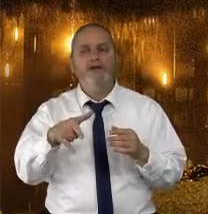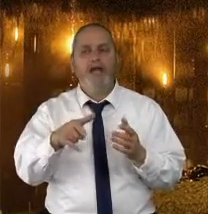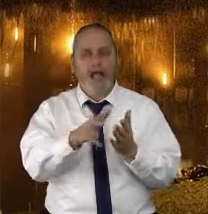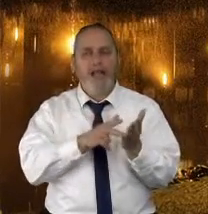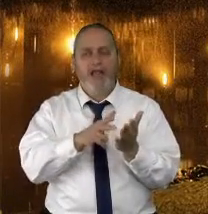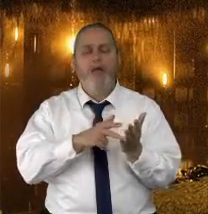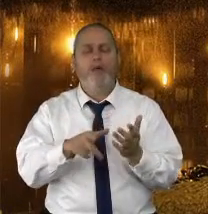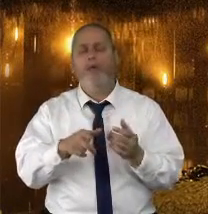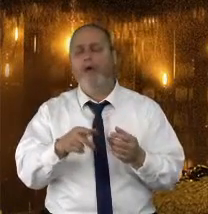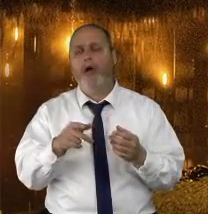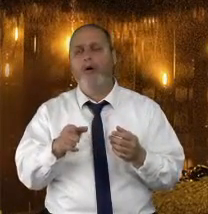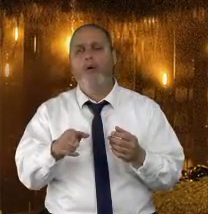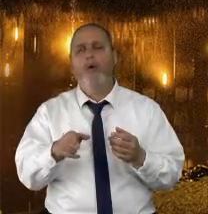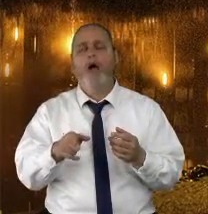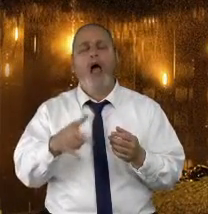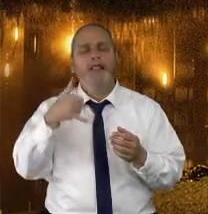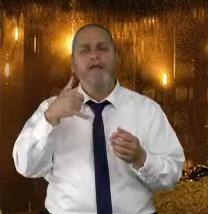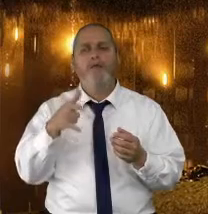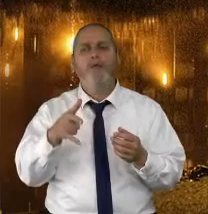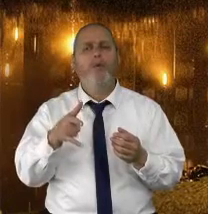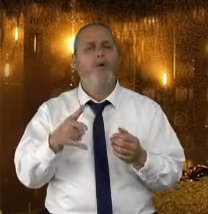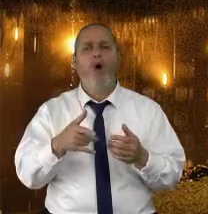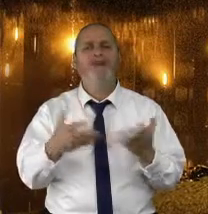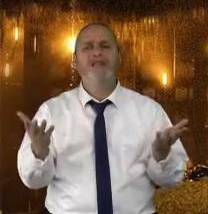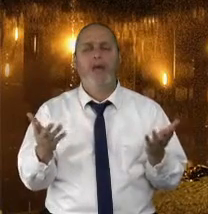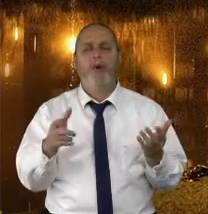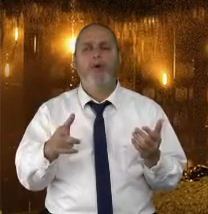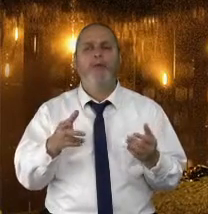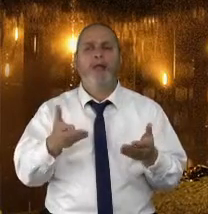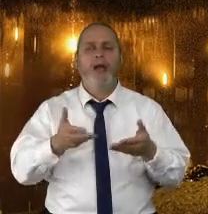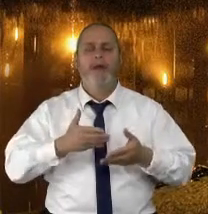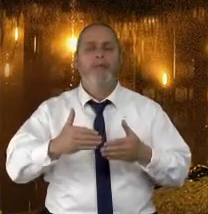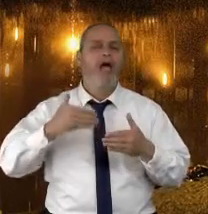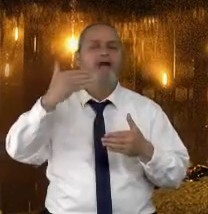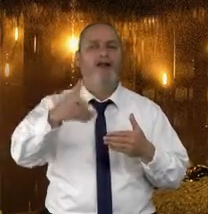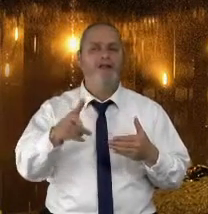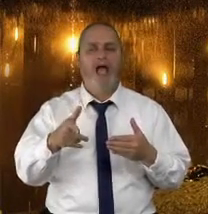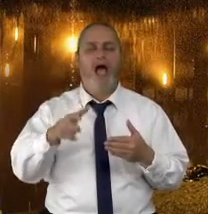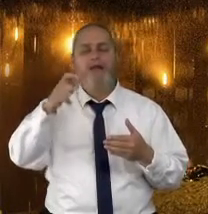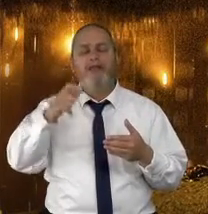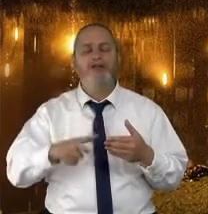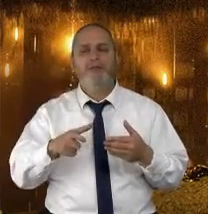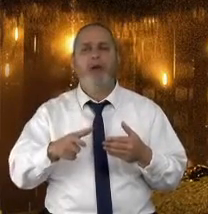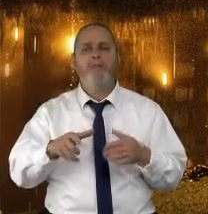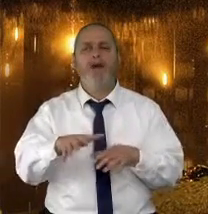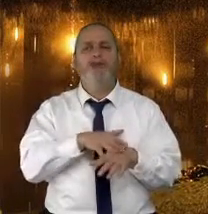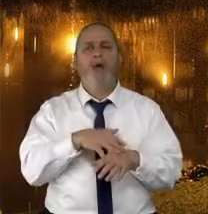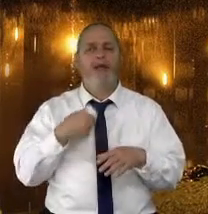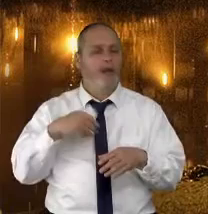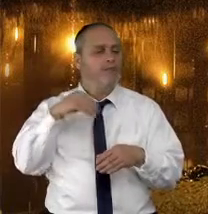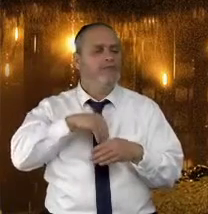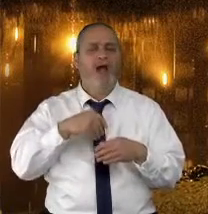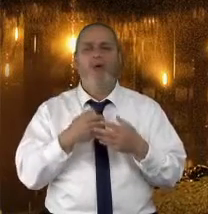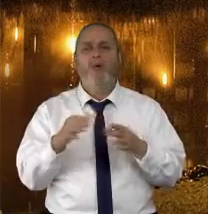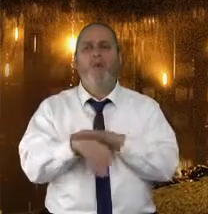קיבל משמעות לא רק של טלפון היד אלא הרבה מעבר לכך. לפעמים בני אדם מרגישים ריקנות, מרגישים